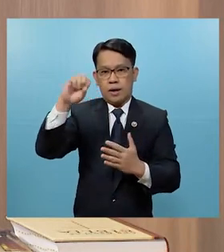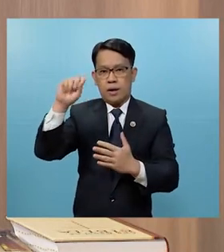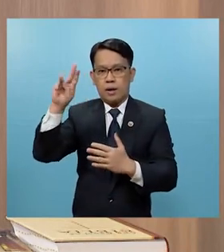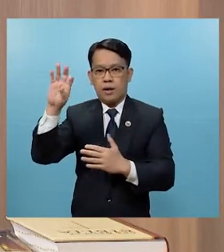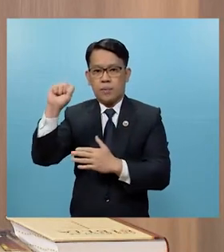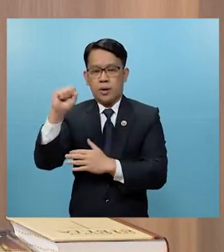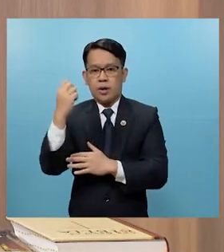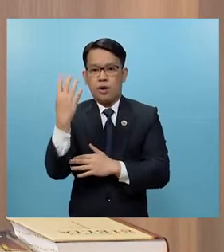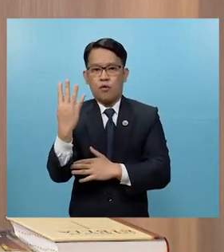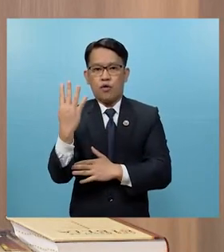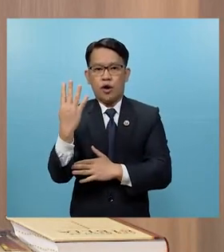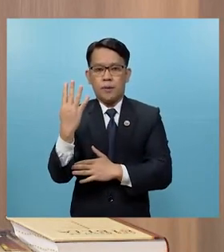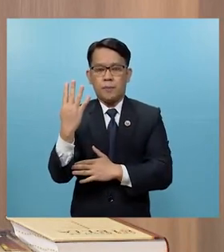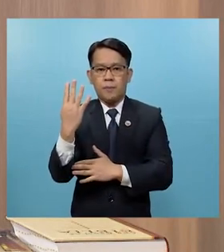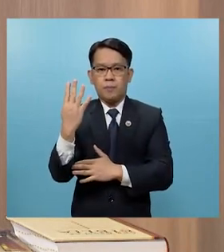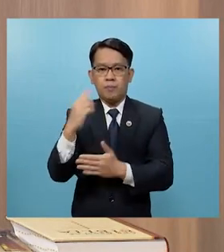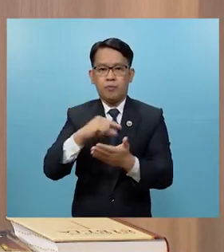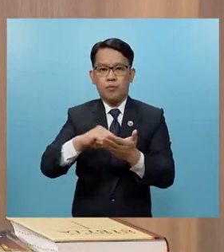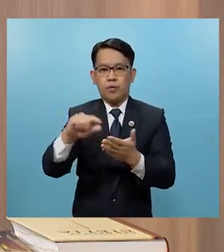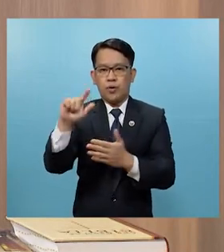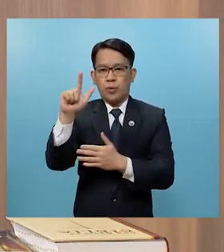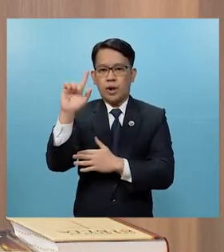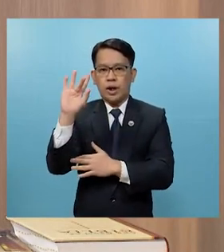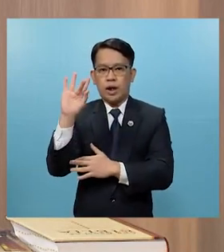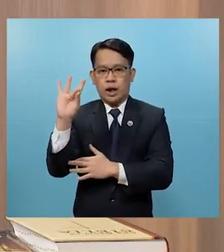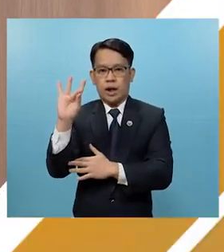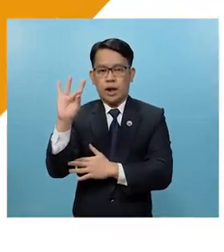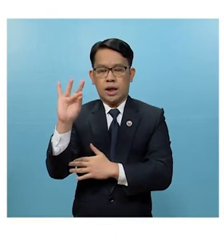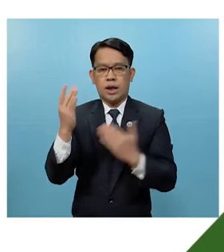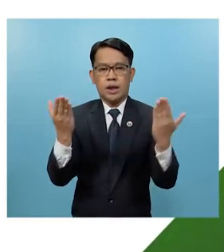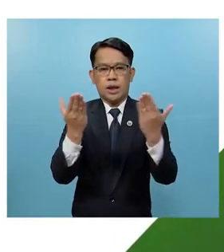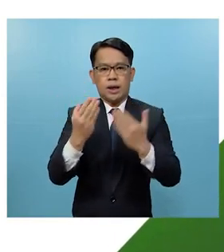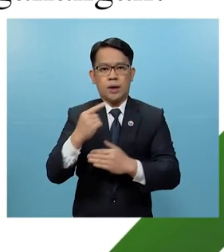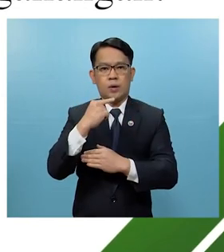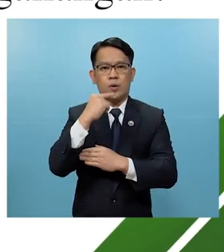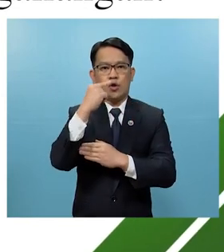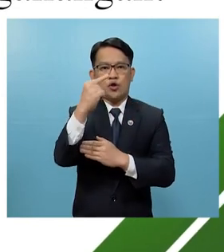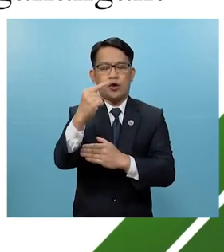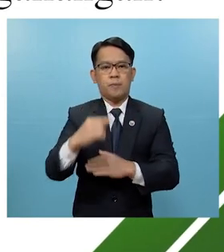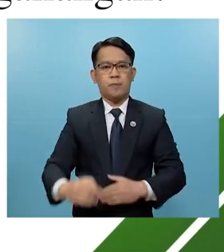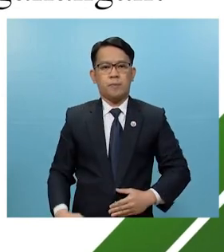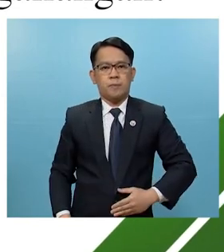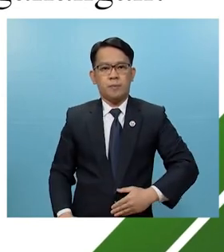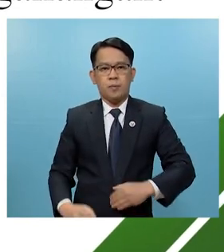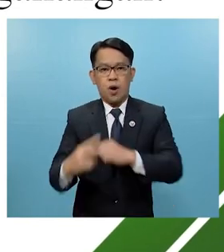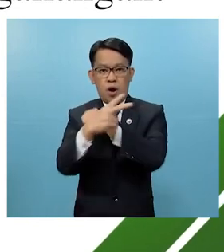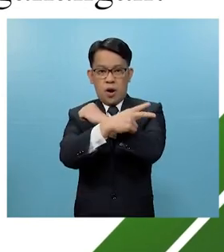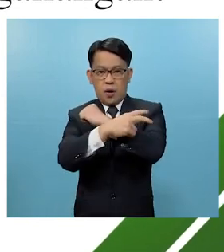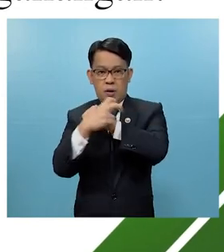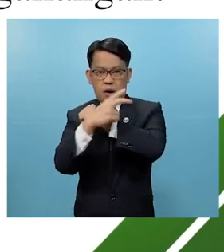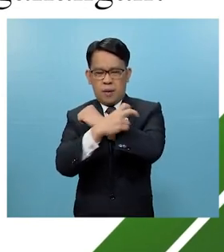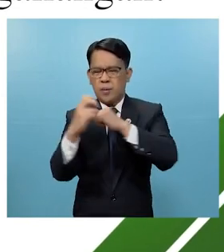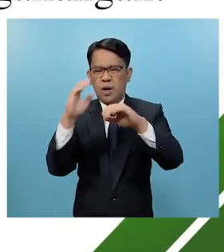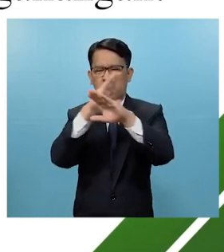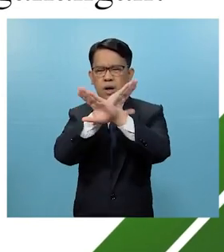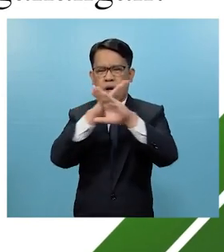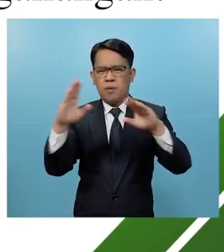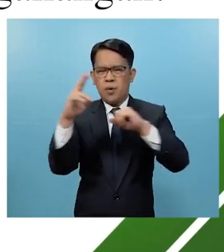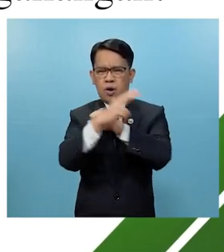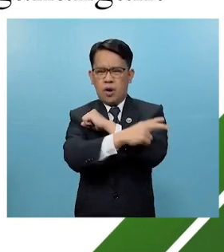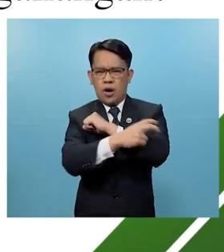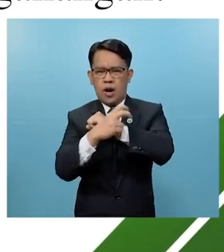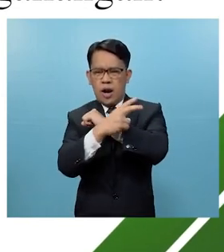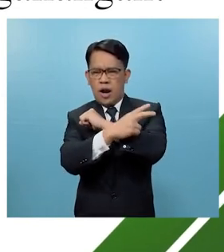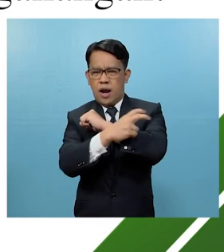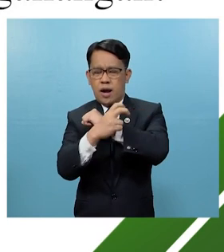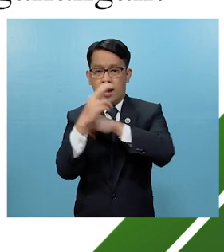Sa 4 at 28, ganito po ang pahayag. Ang magnanakaw ay huwag nang magnakaw.